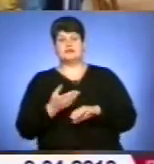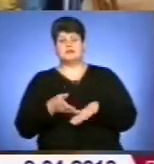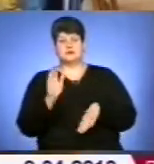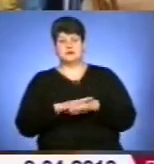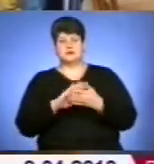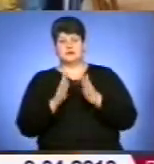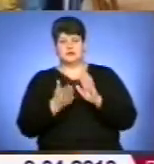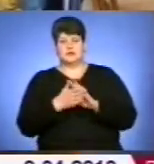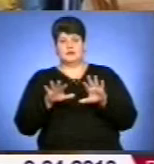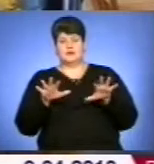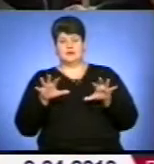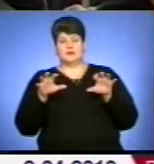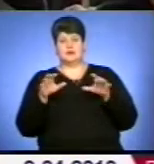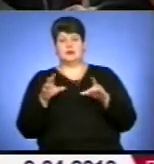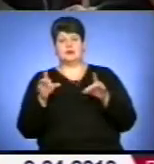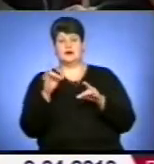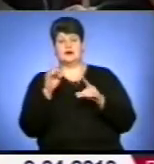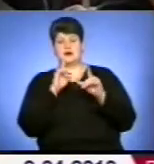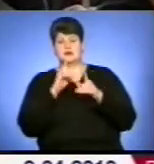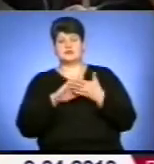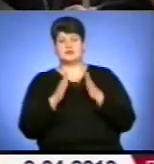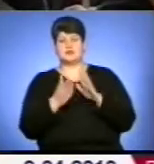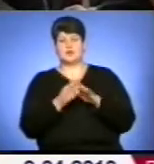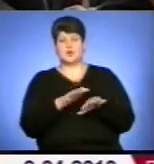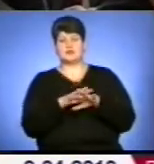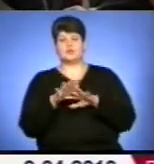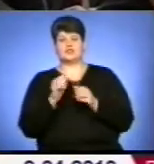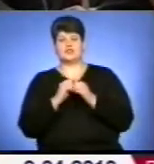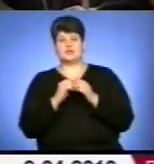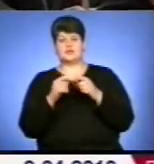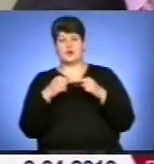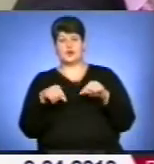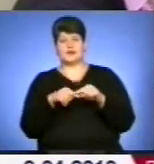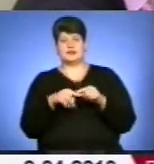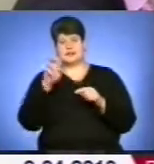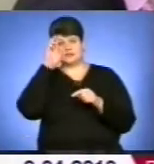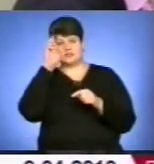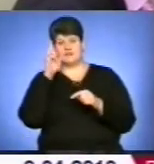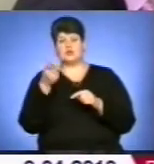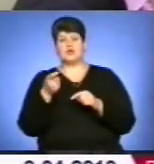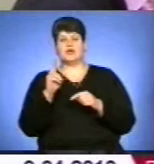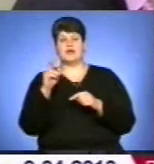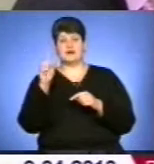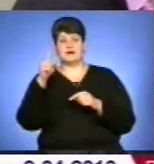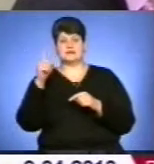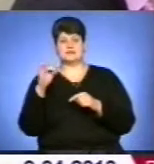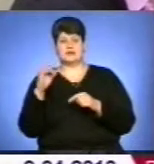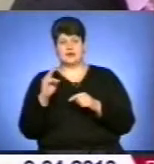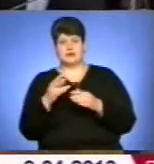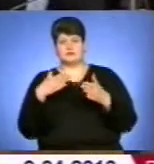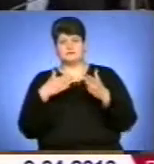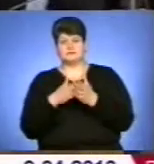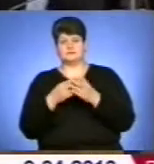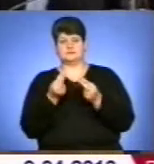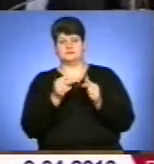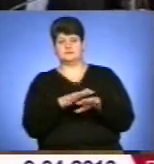місцевих рад є ситуація з розрахунками. Часто органи казначейства блокують платежі. Тому у зверненні представники органів місцевого